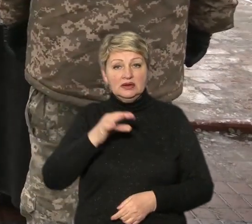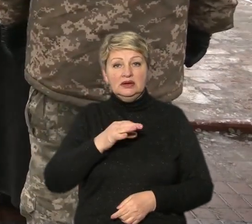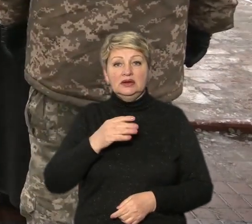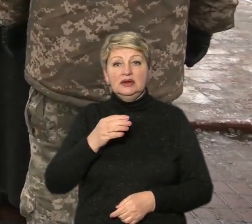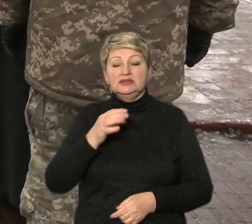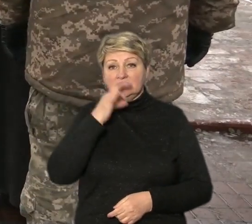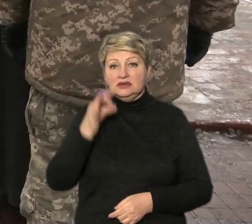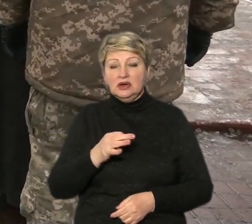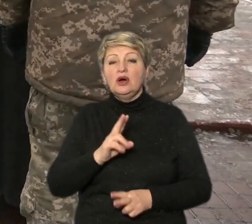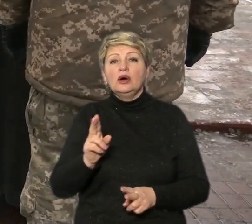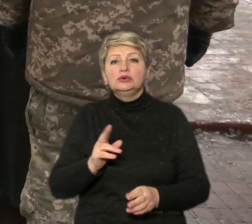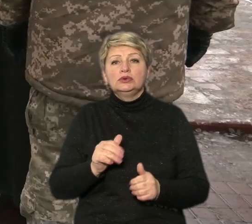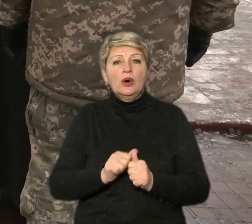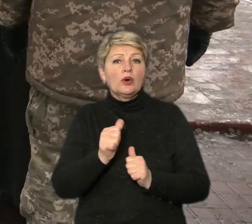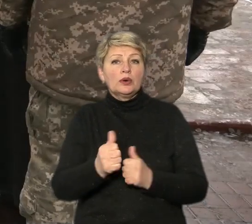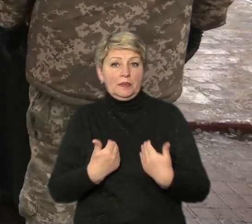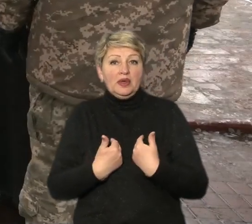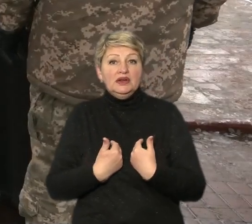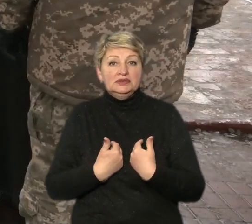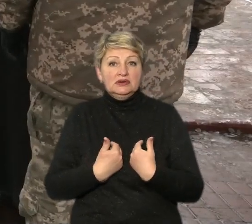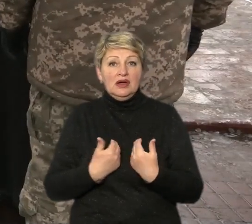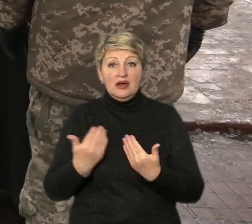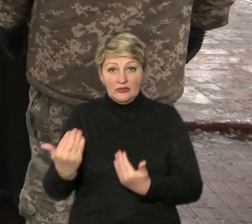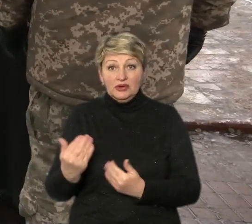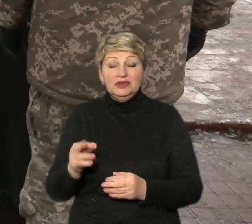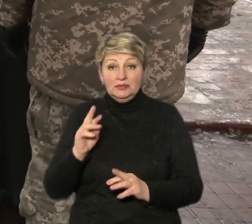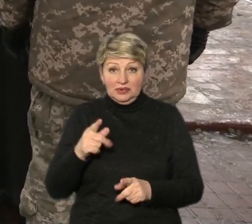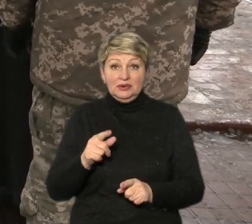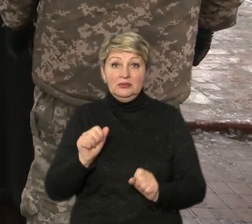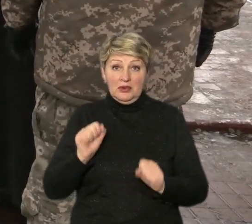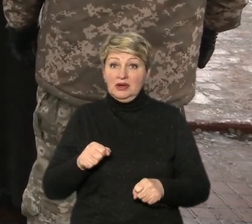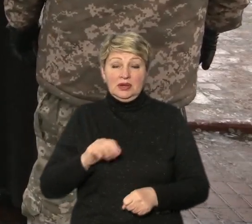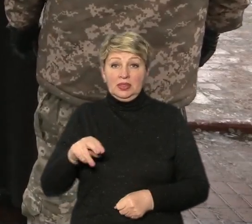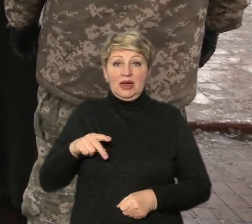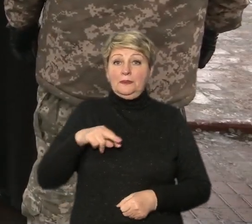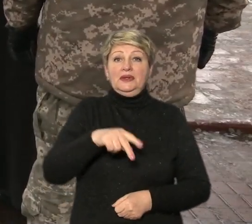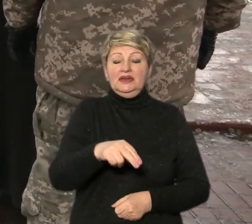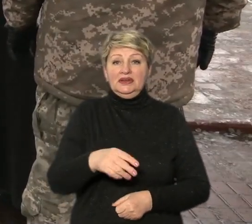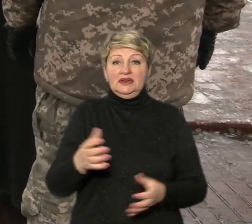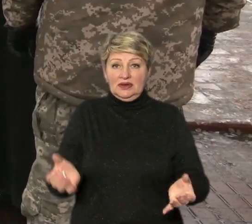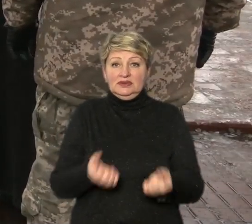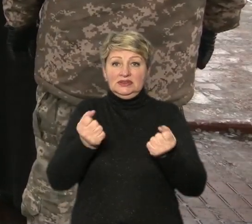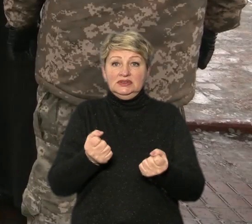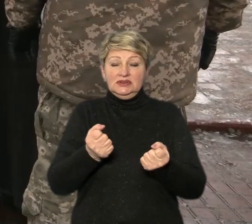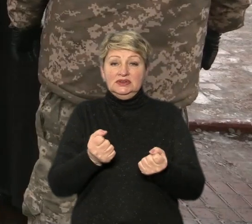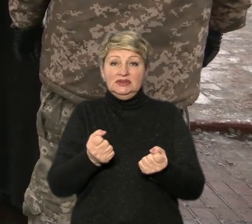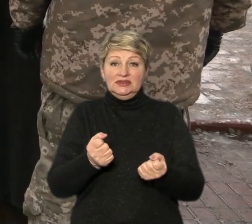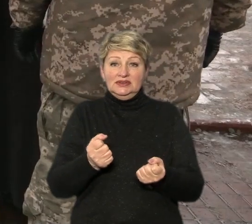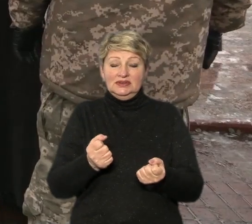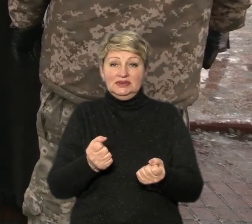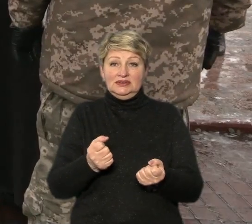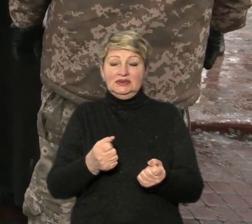Вони могли не піти, рятувати Чорнобиль. Вони